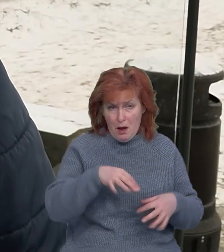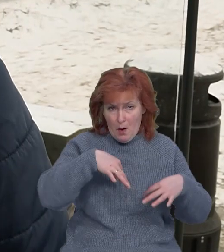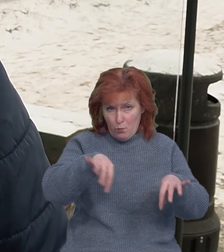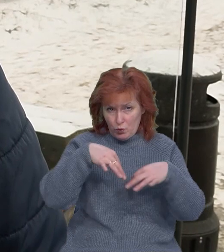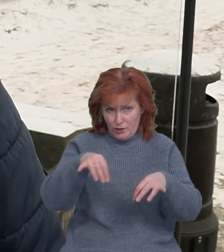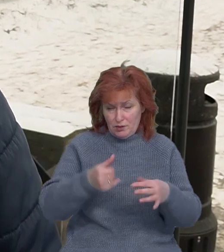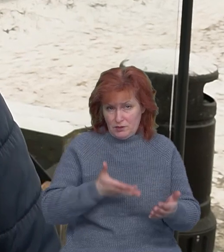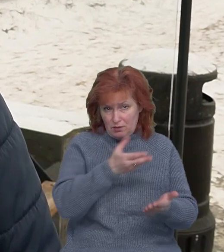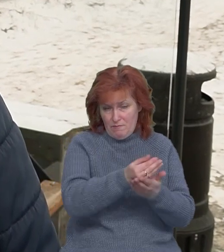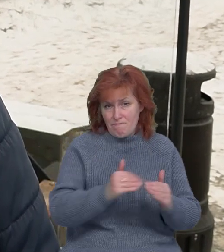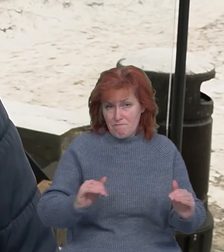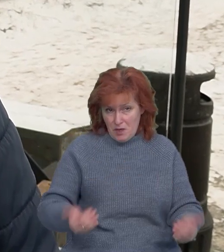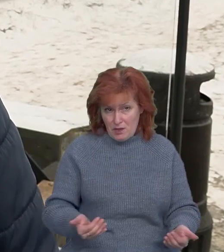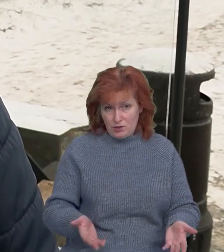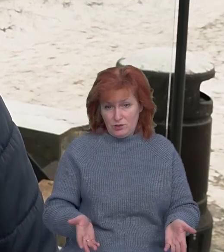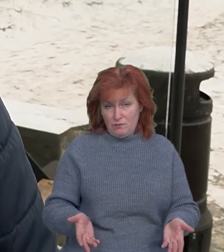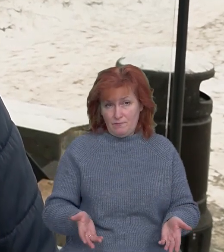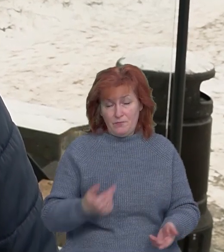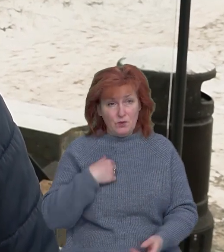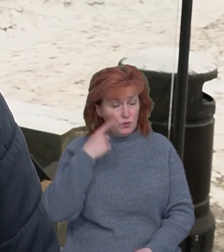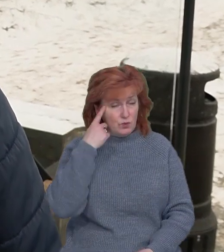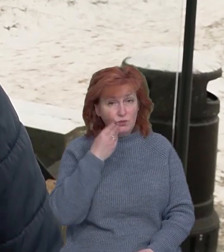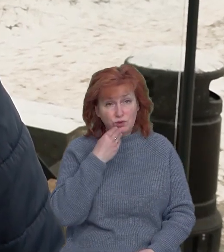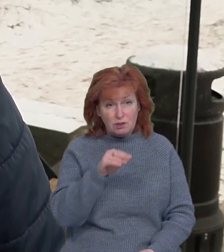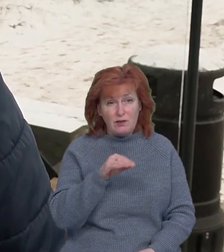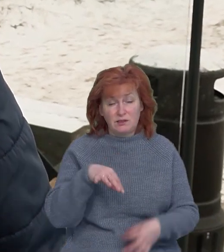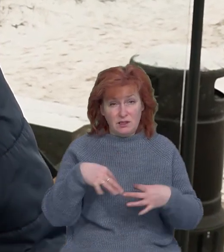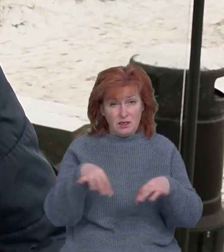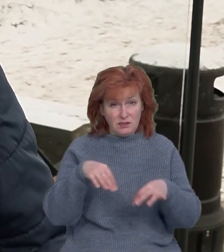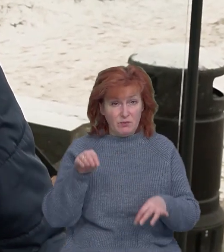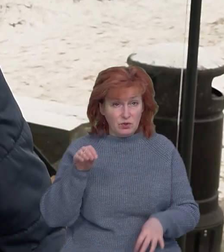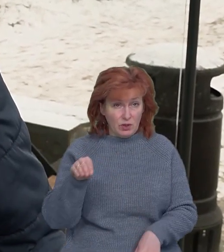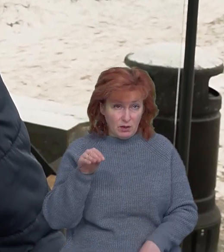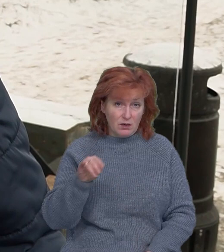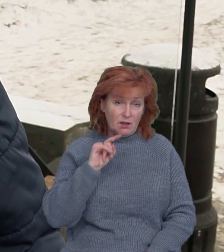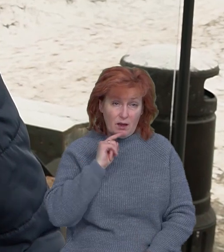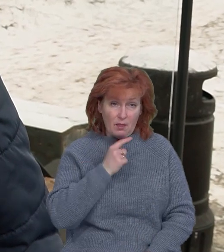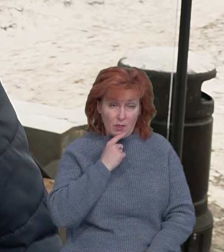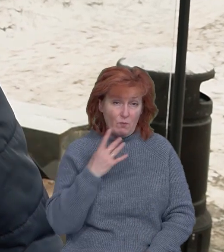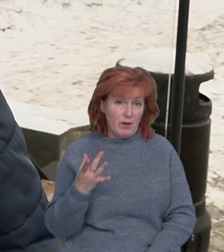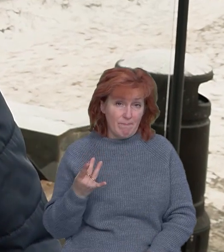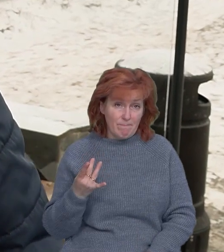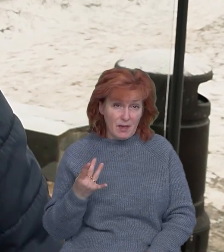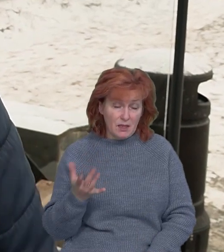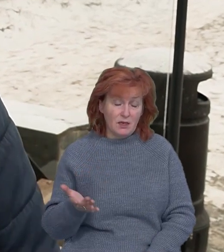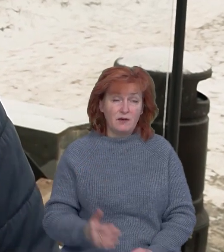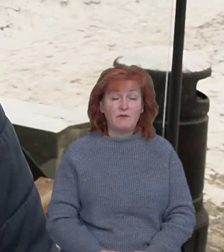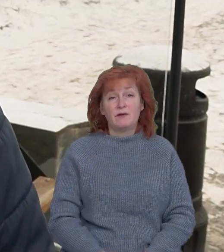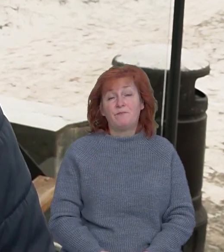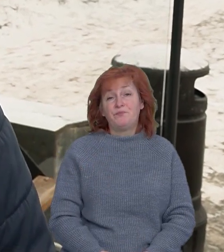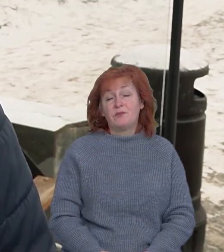Думаю, що краще мати транспортну картку. Все-таки економія, 5 гривень, це